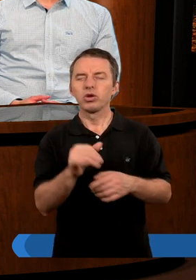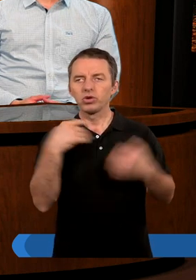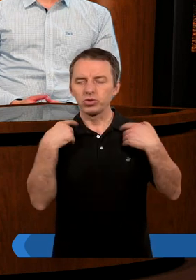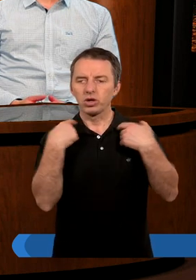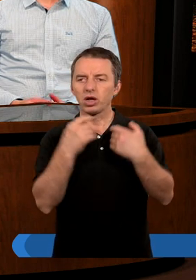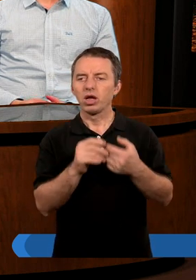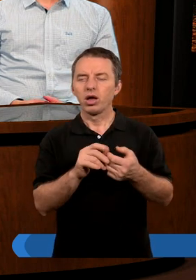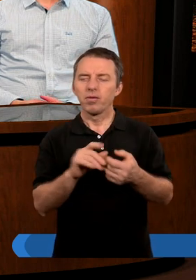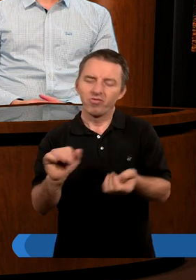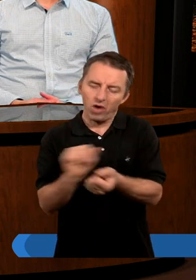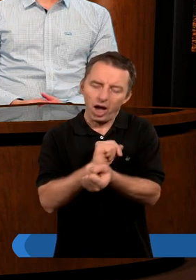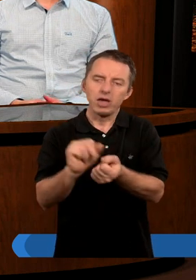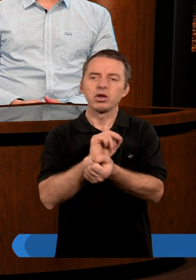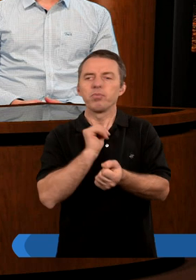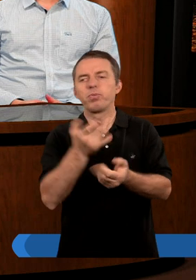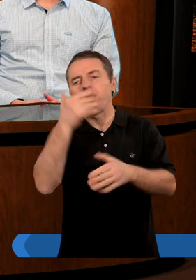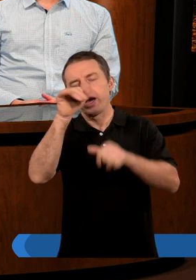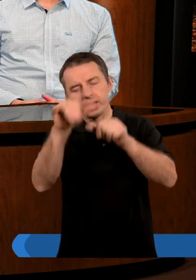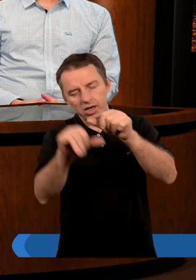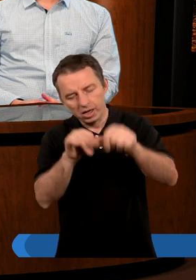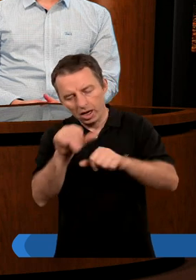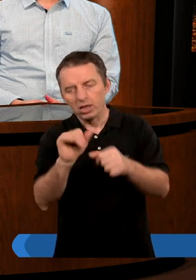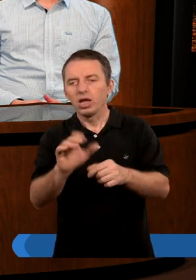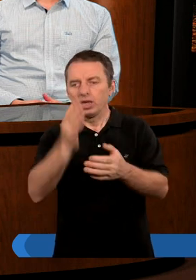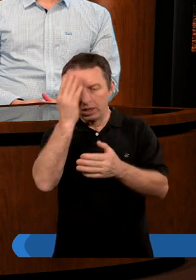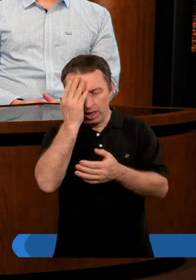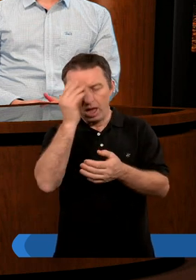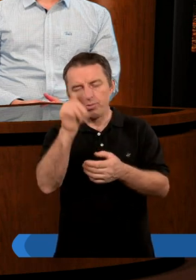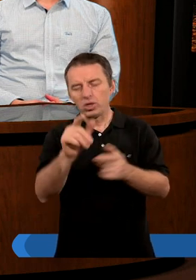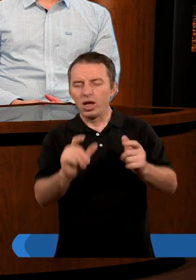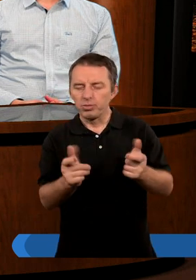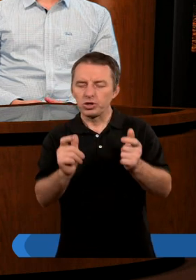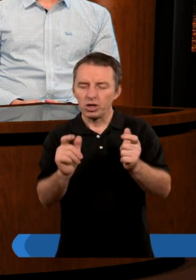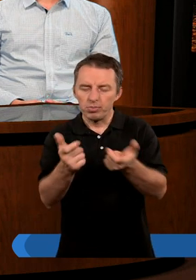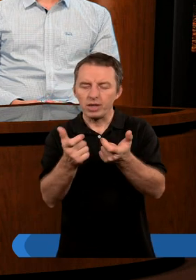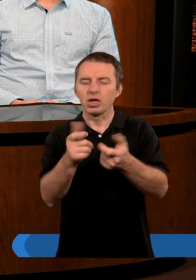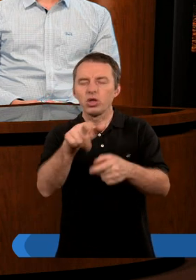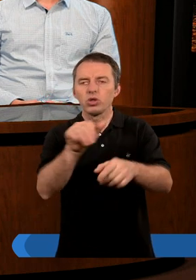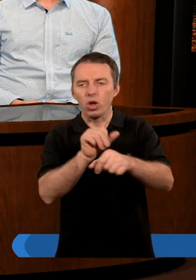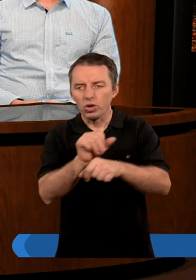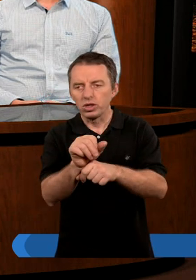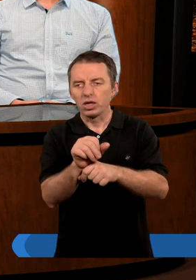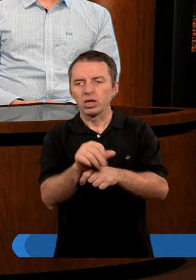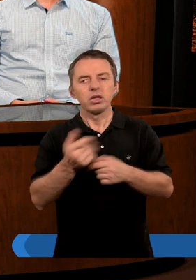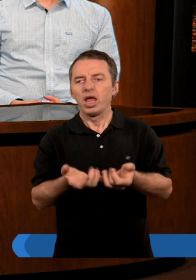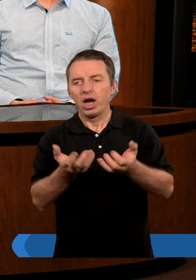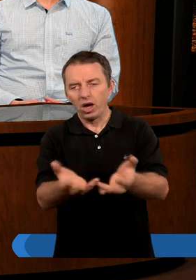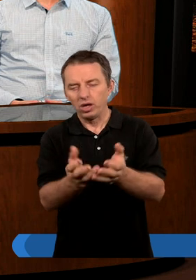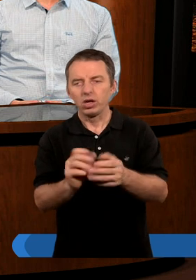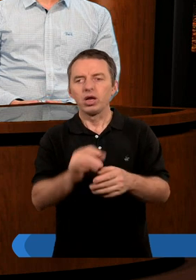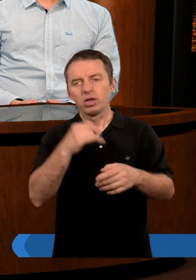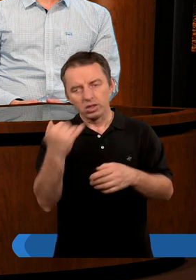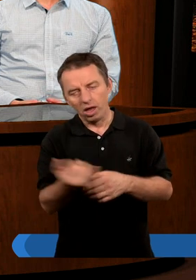a czasami z czym trzeba się porykać przez parę lat, bo znam takie przypadki. Ale to jest pewna niechęć.